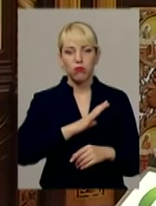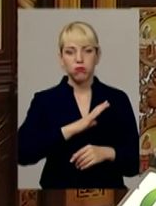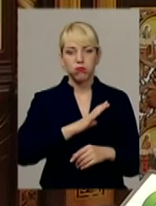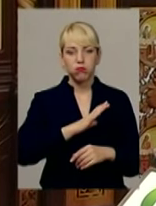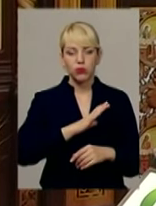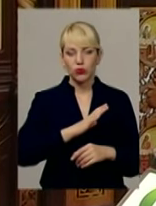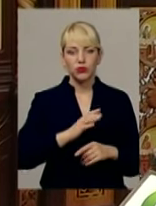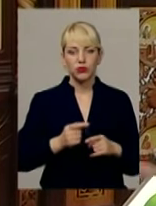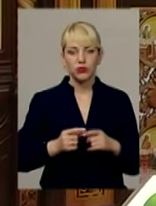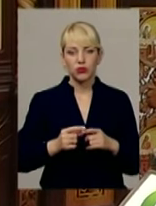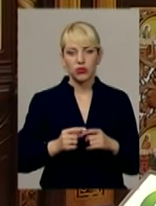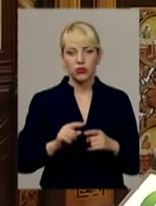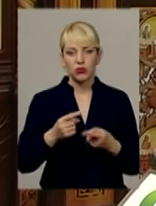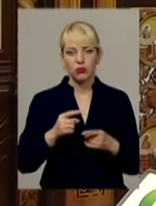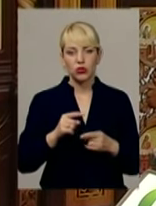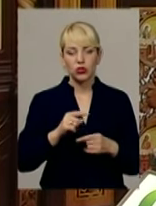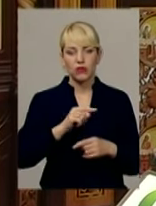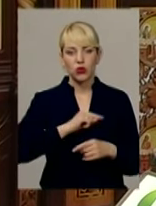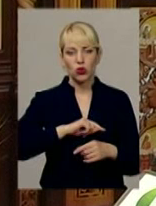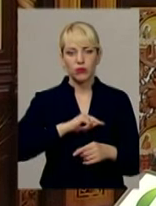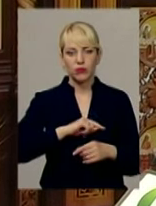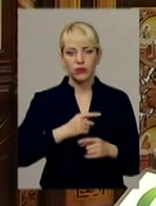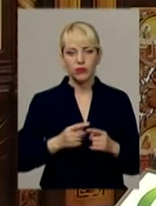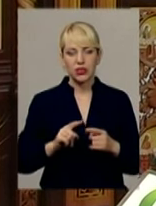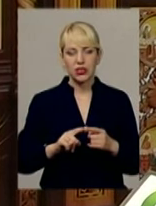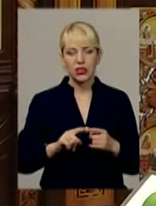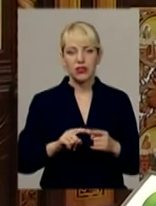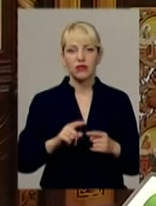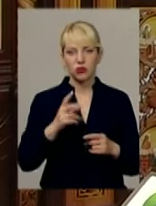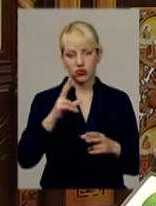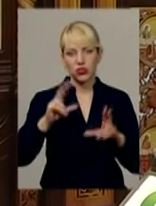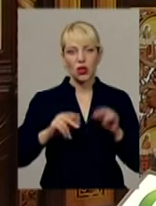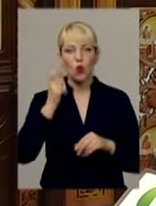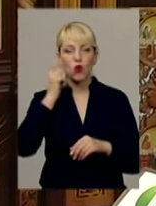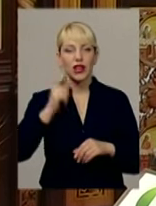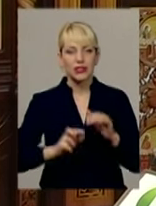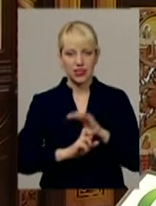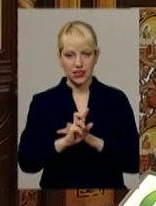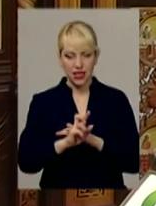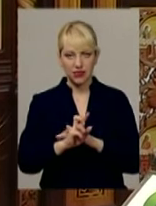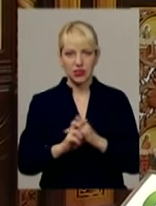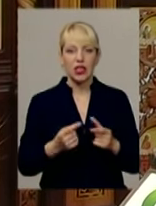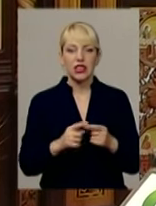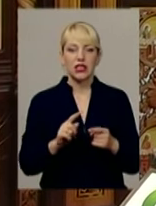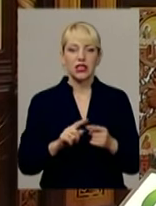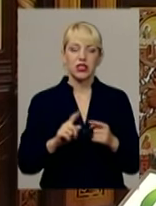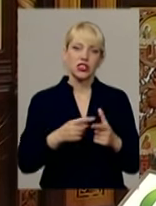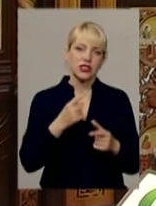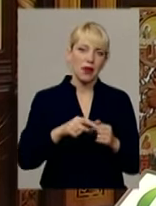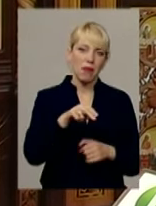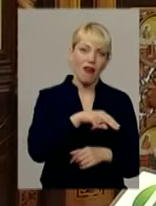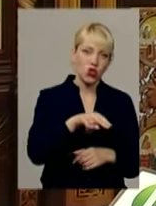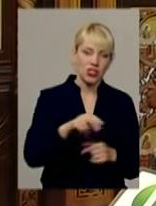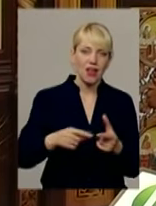Тому що духовно народ стоїть зараз на українській церкві, чи це українська греко-католицька церква, чи це українська